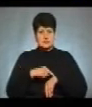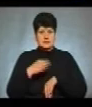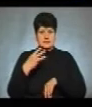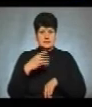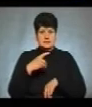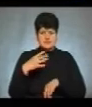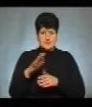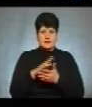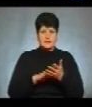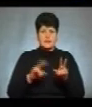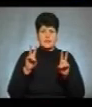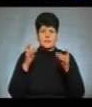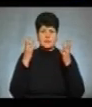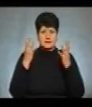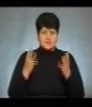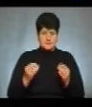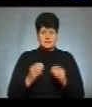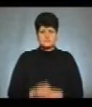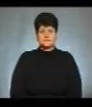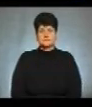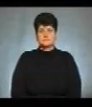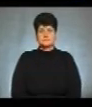а далі в ефірі «Тема дня». Не перемикайте!